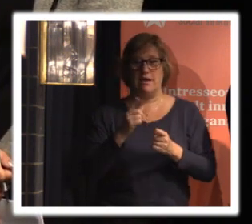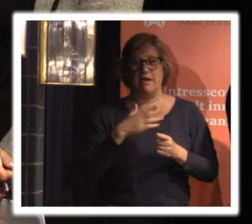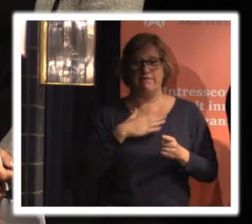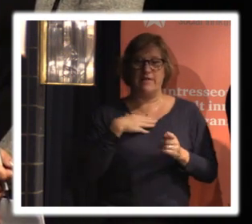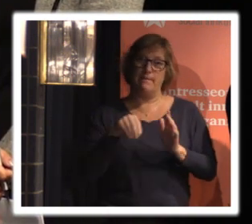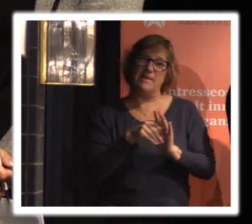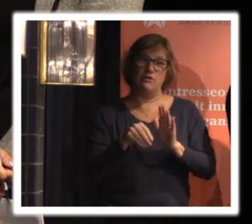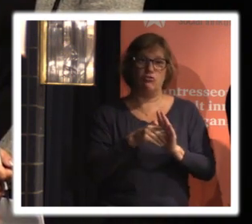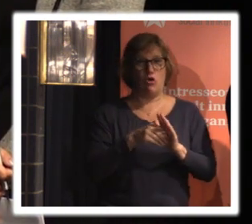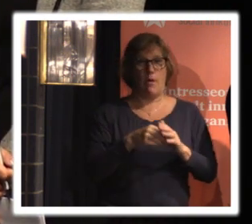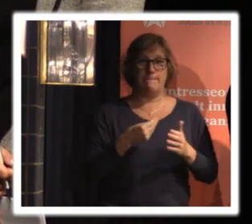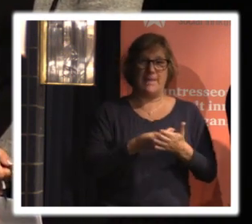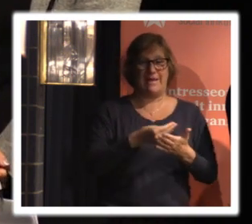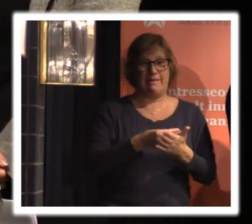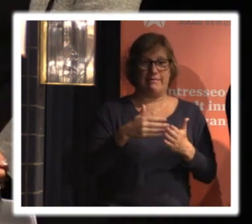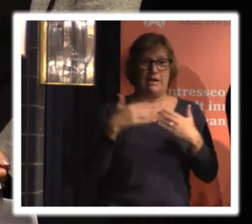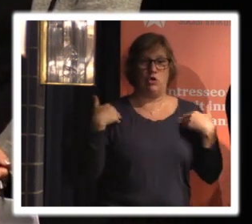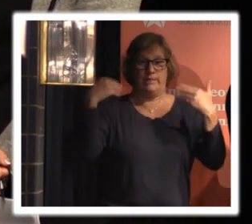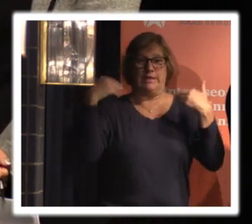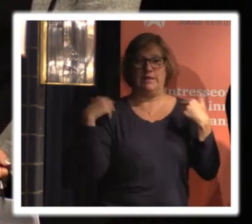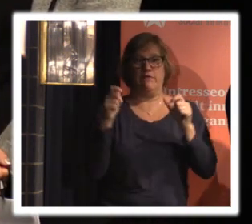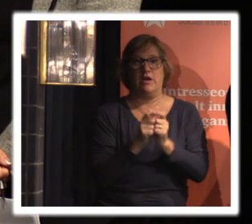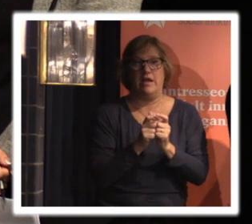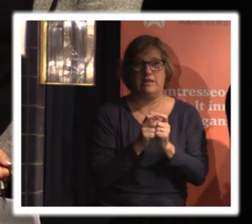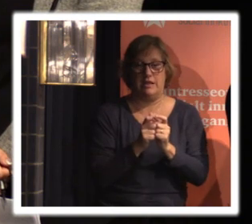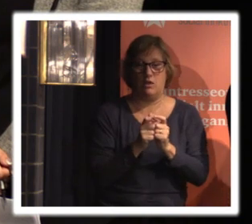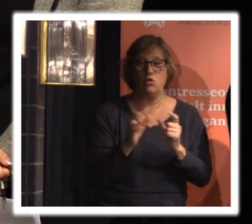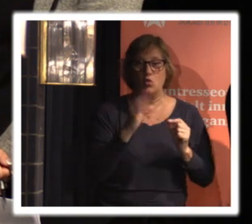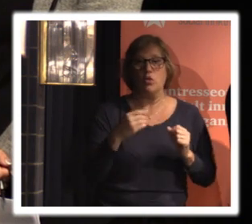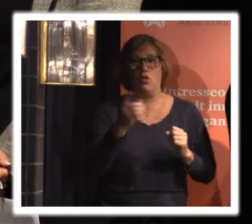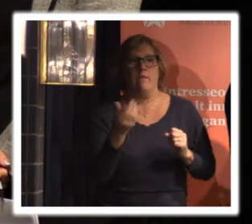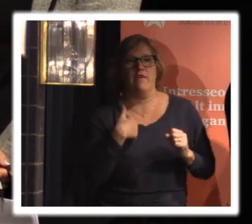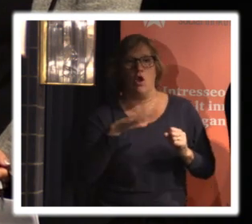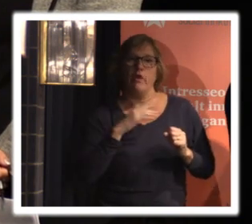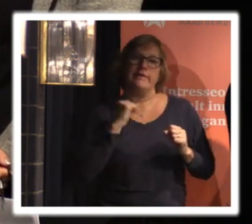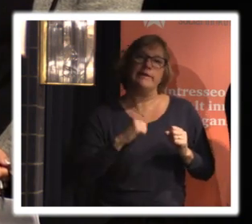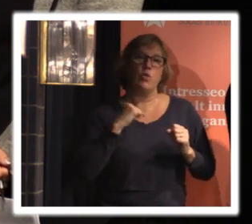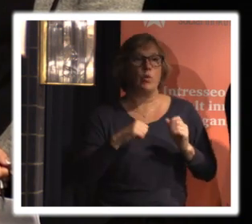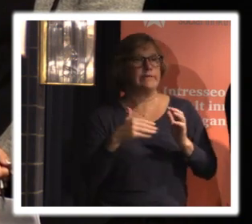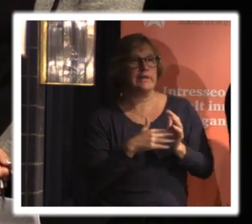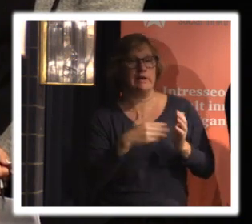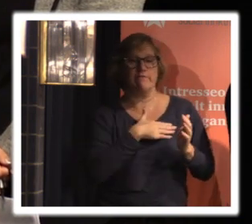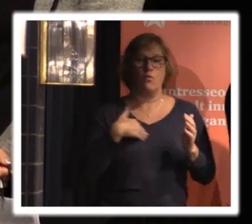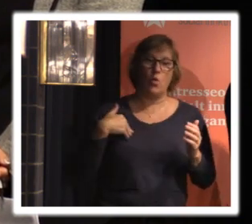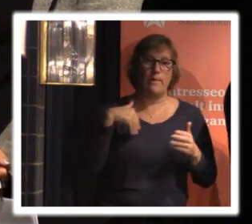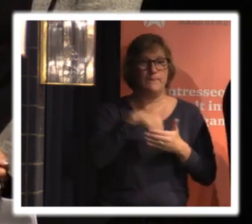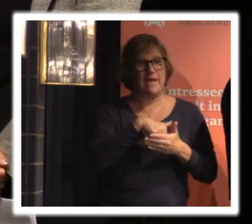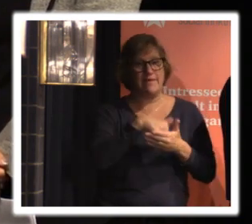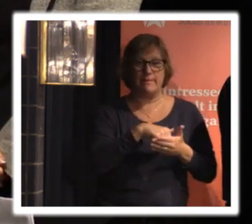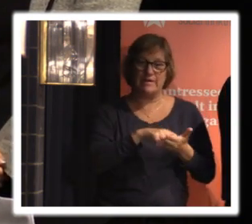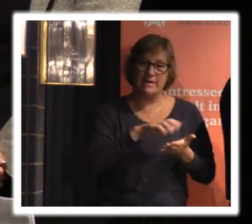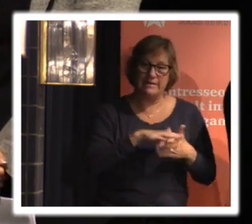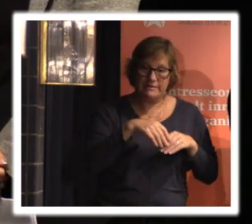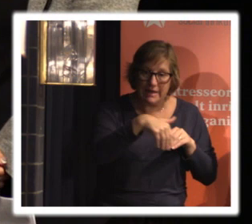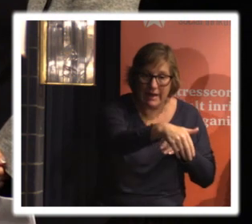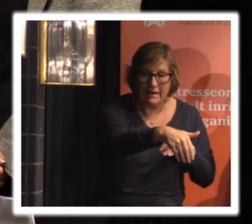min gymnastikförening pengar men är det utbyte mot det som vill de ha någon sorts tillgång till vårt medlemsgister på något sätt